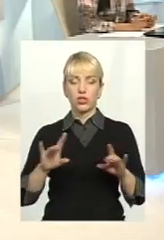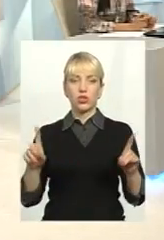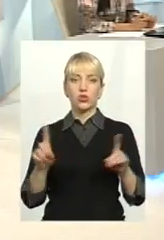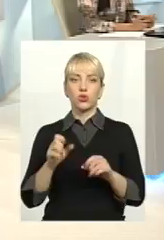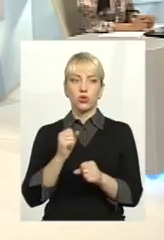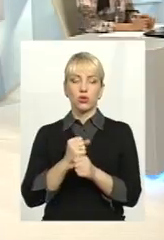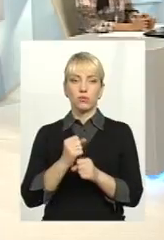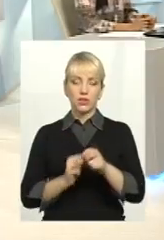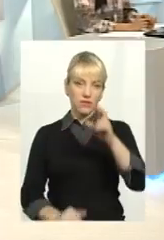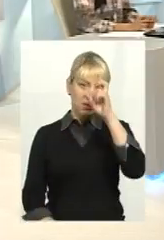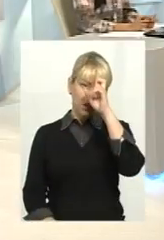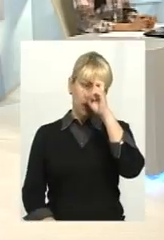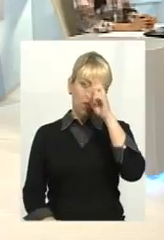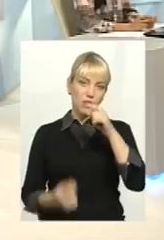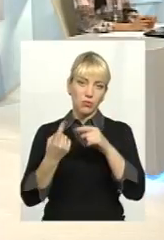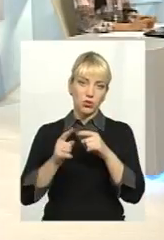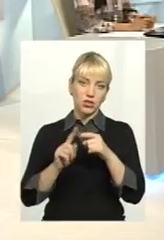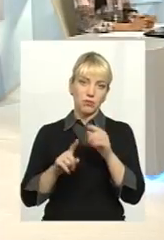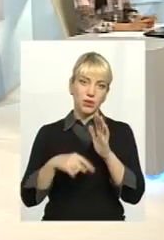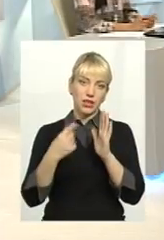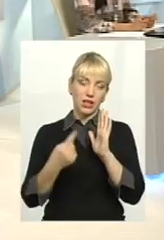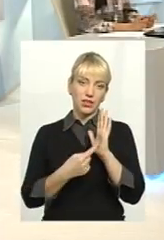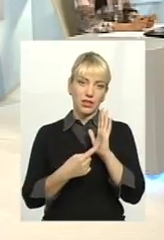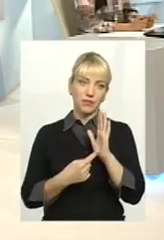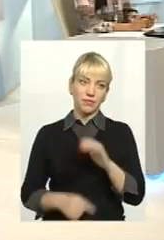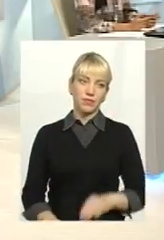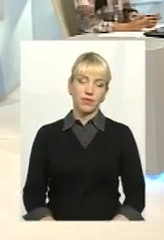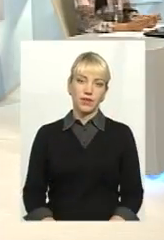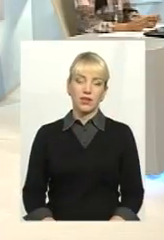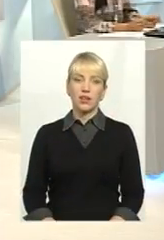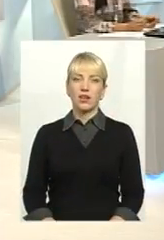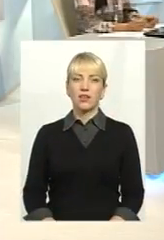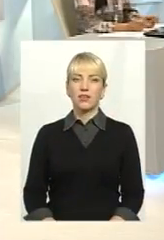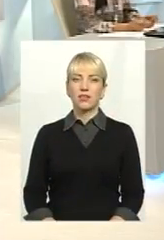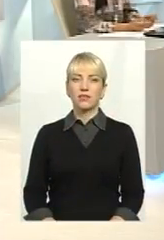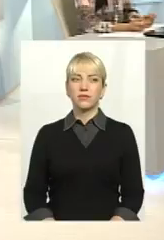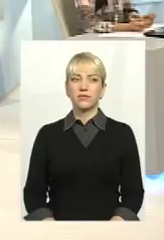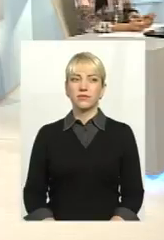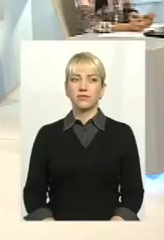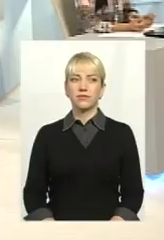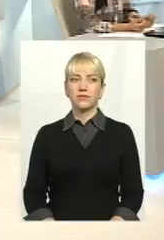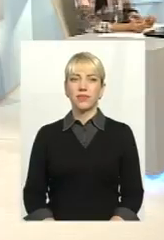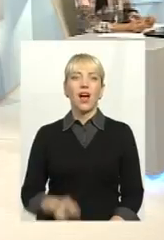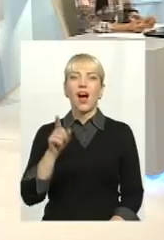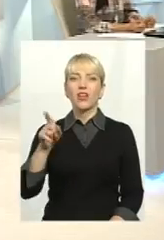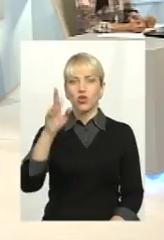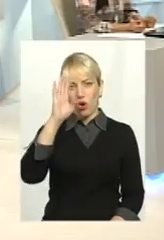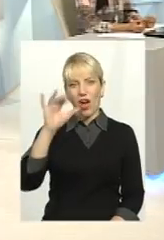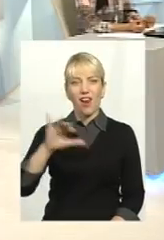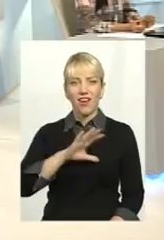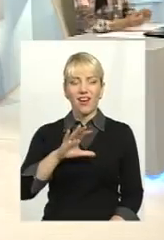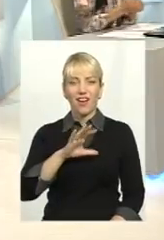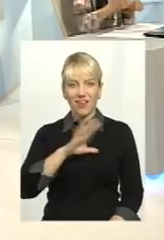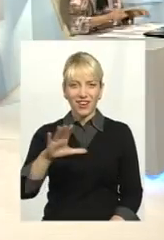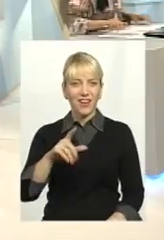що робиться державі по даних питаннях. А що більше, олігарха з собою в студію, будь ласка, не беріть. Ми вам дуже дякуємо.